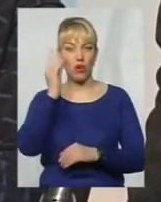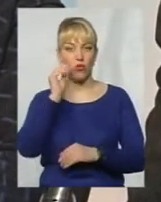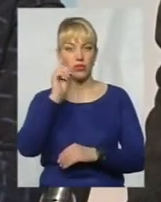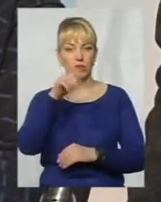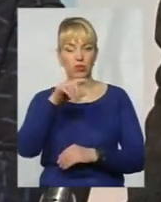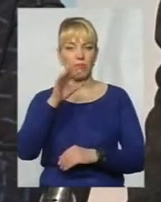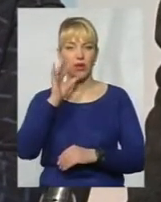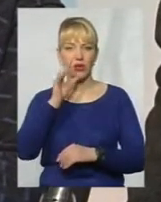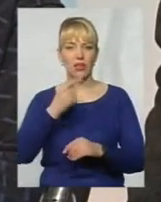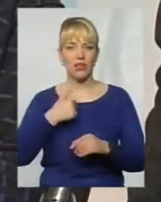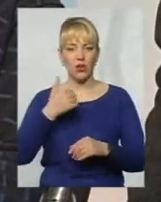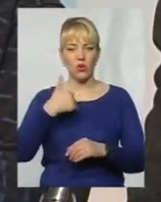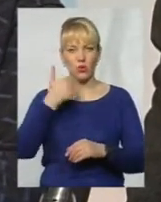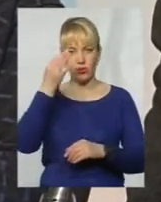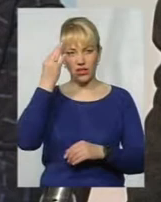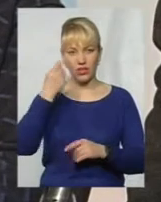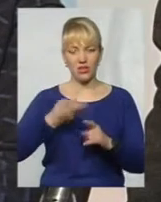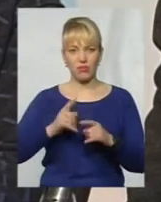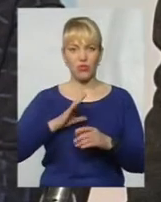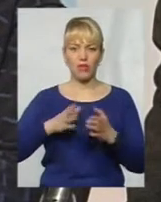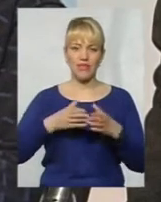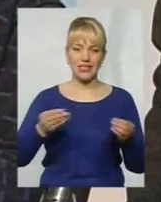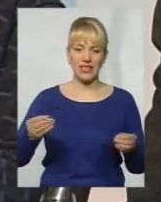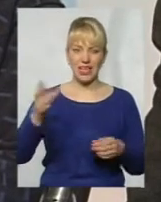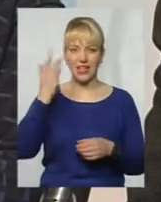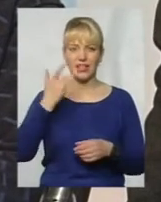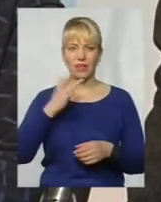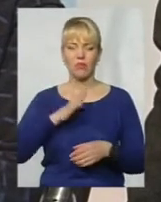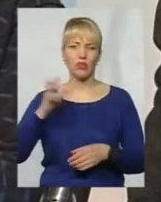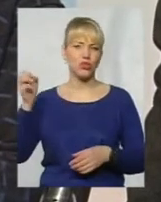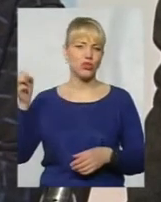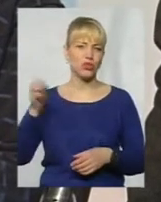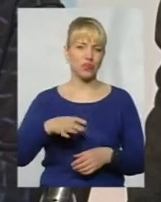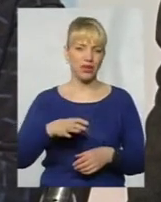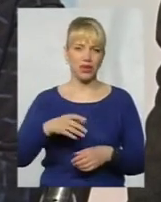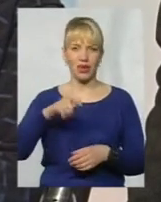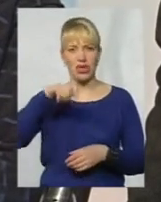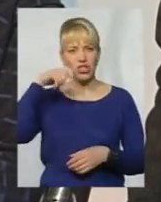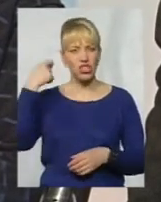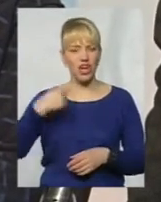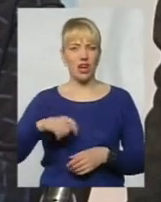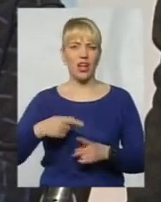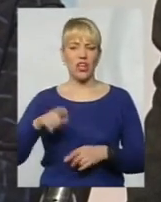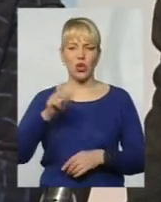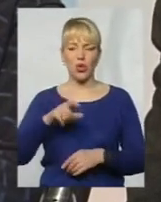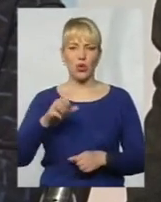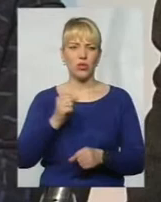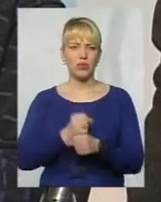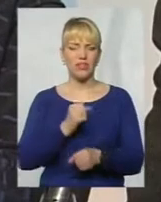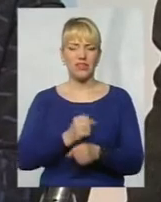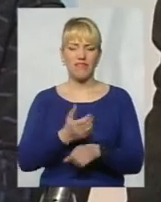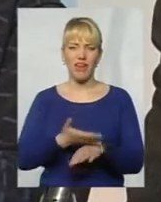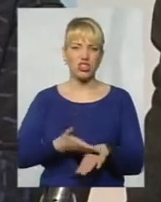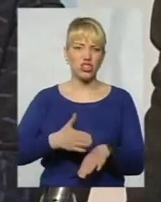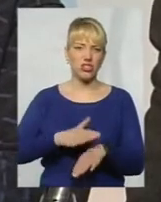це було весна, потім літо, стояла дуже велика спека, жара. Люди працювали, ми вже в важких умовах,